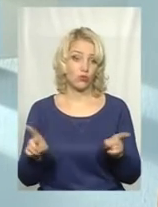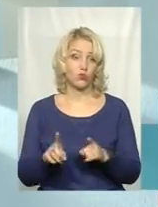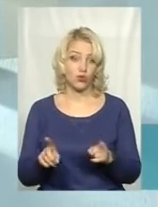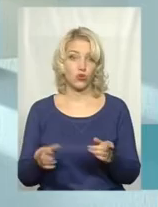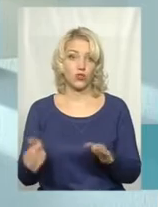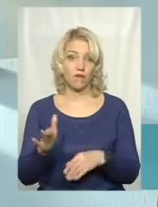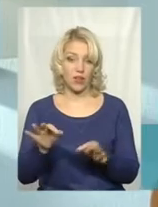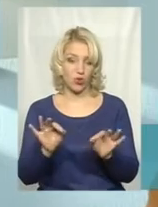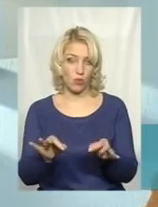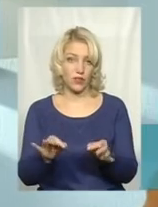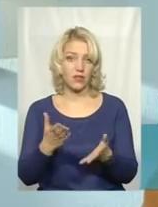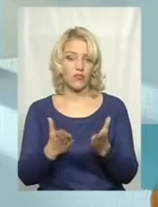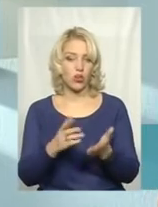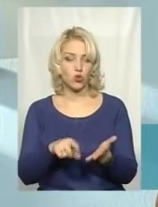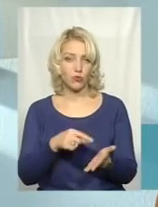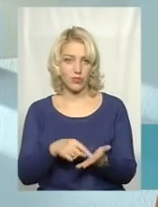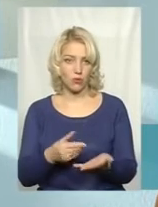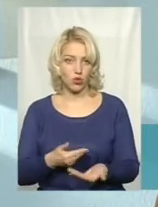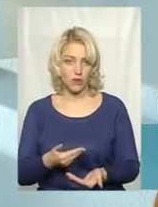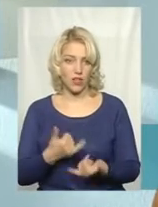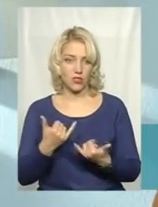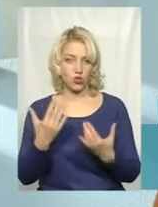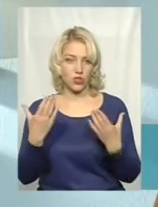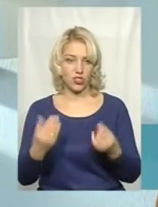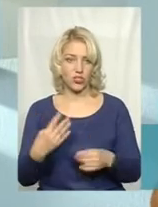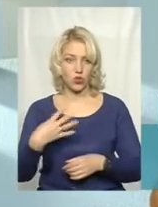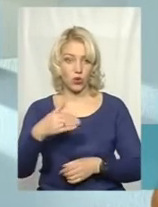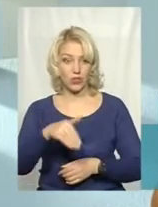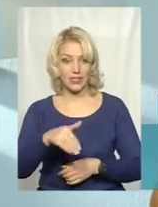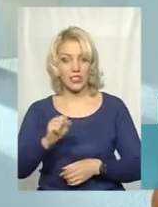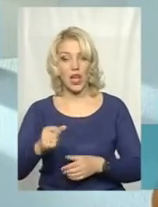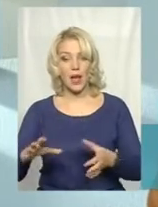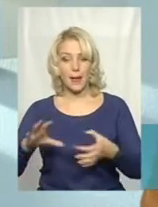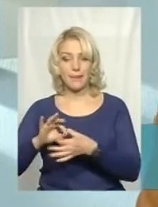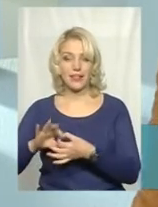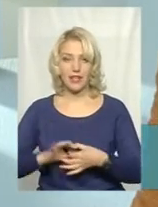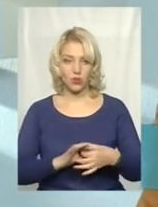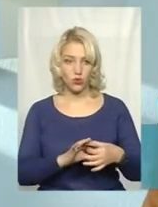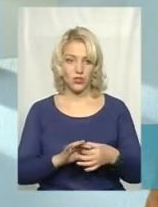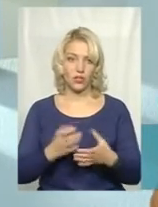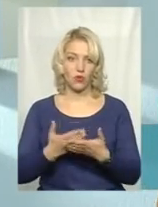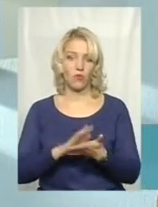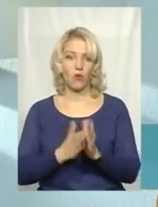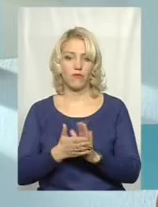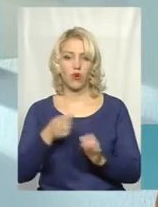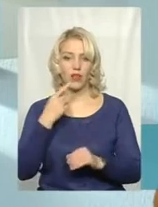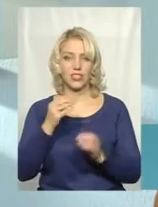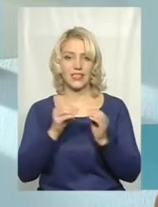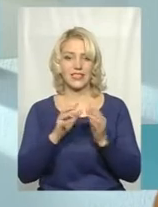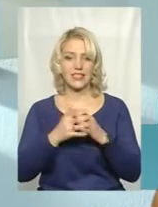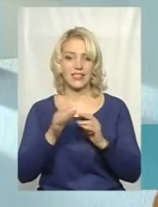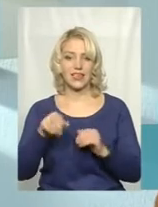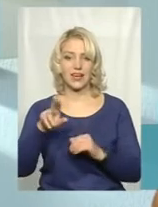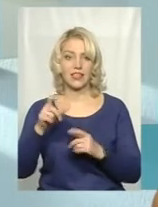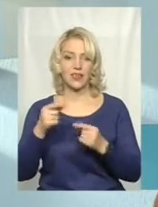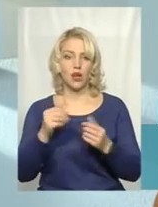давайте об'єктивно, якщо в місті проживає на сьогоднішній день 40 тисяч, а приєднується, умовно кажучи, 10 сільських рад, в яких